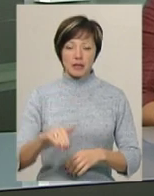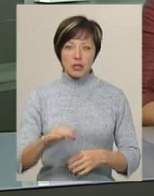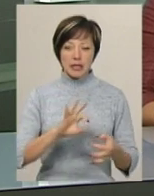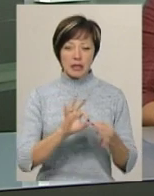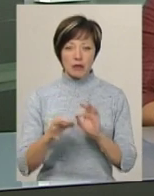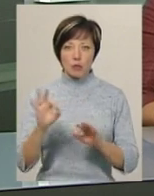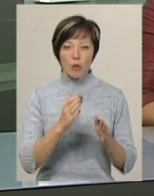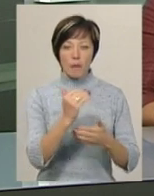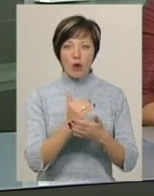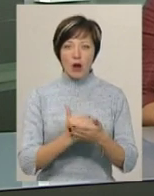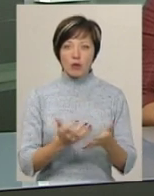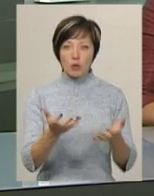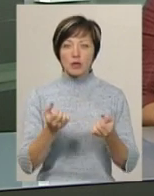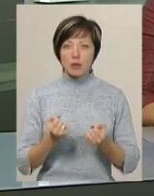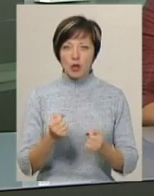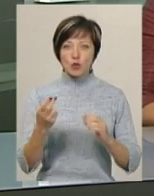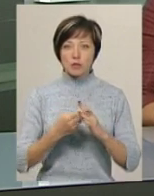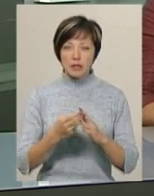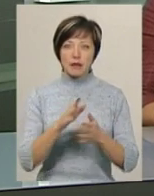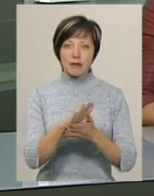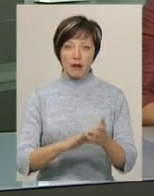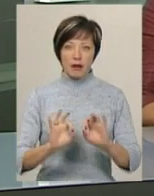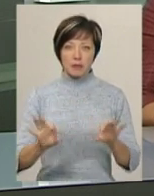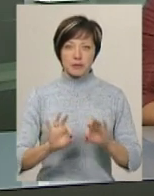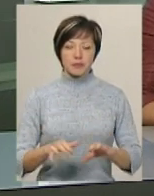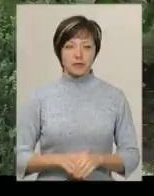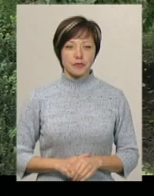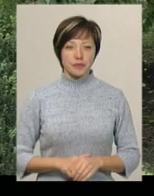Детальніше про порядок отримання субсидій в сюжеті Анастасія Олексюк.